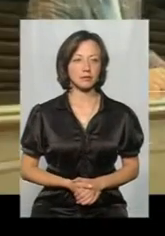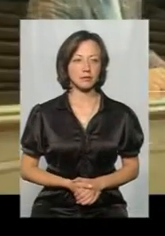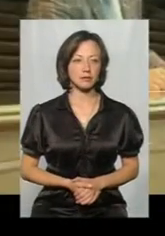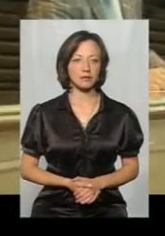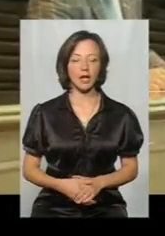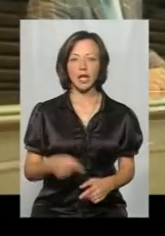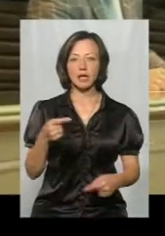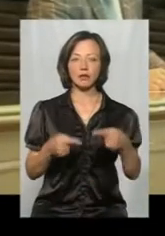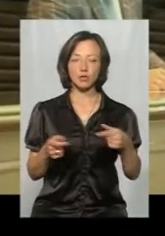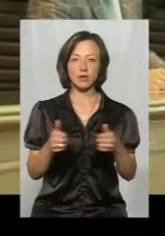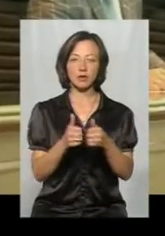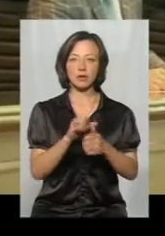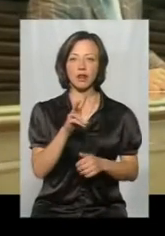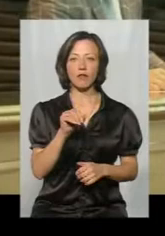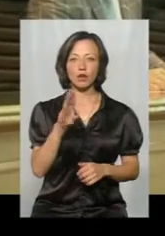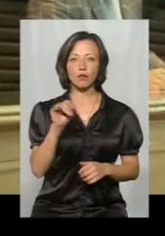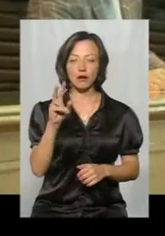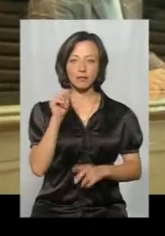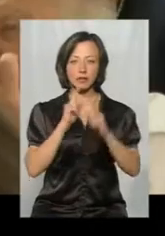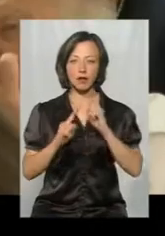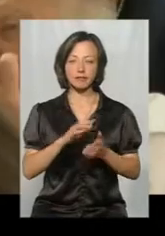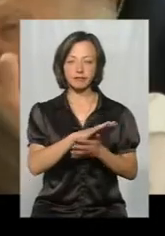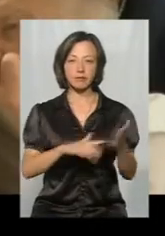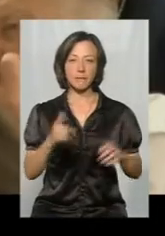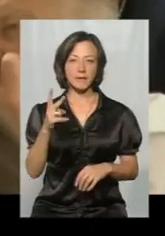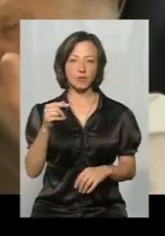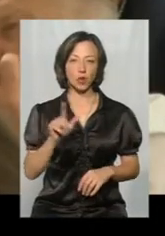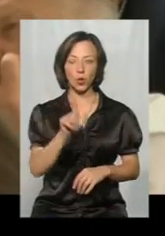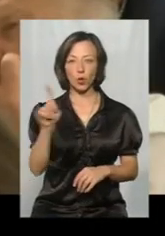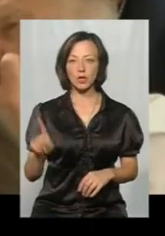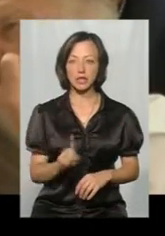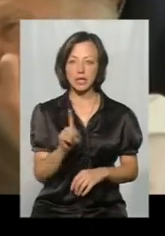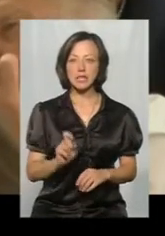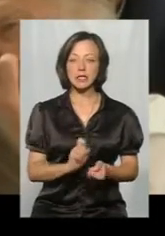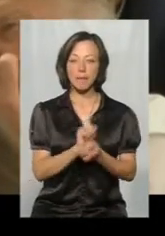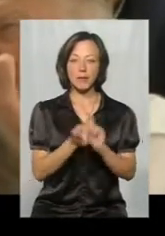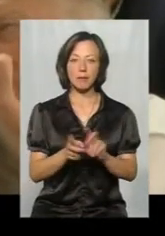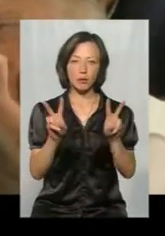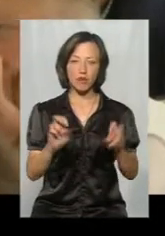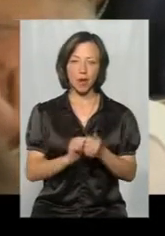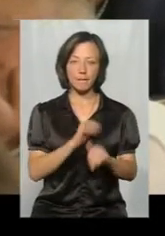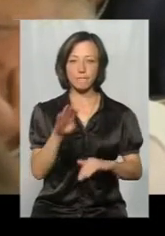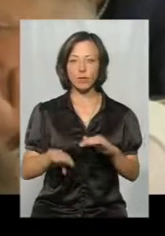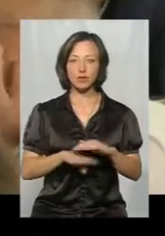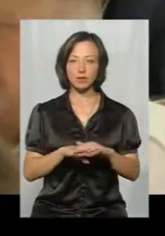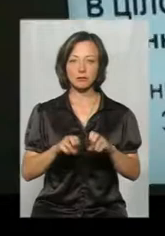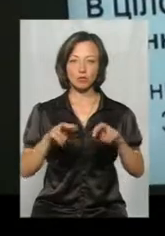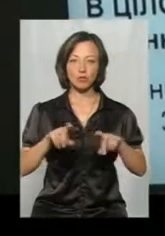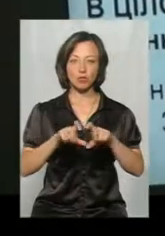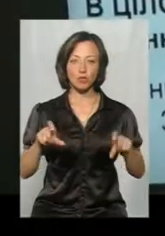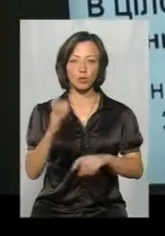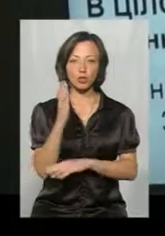Дискусія навколо Славутинки у сесійній залі тривала понад півтори години. За перейменування кам'янець Подільської спеціалізованої школи